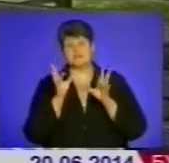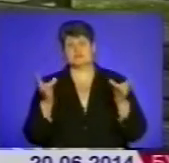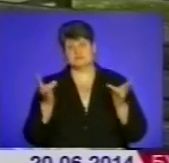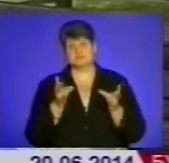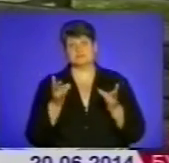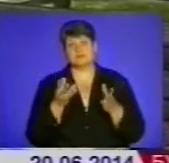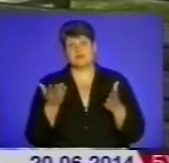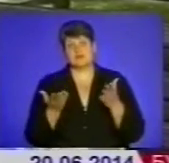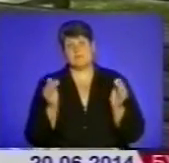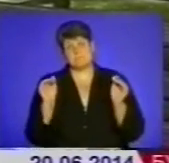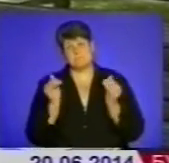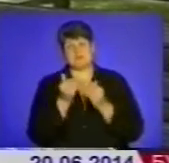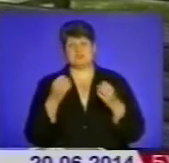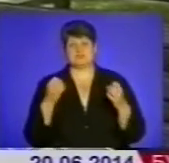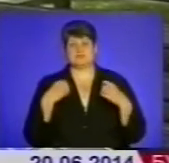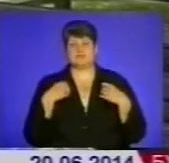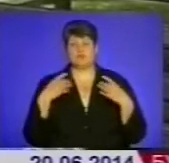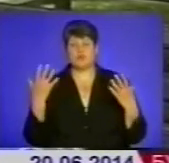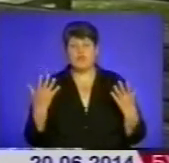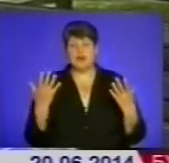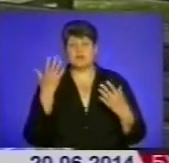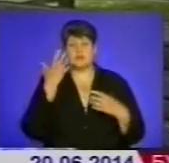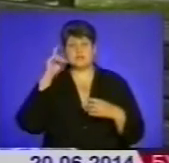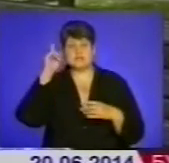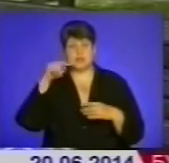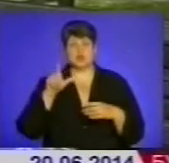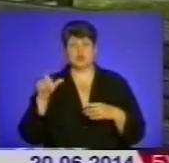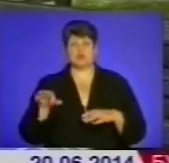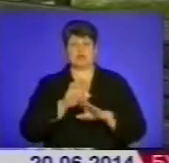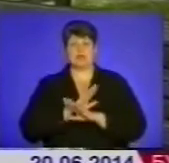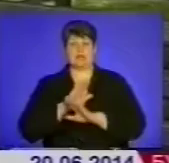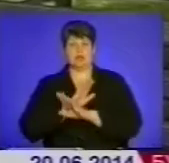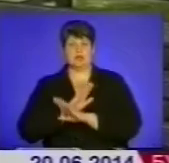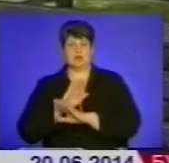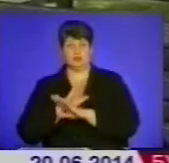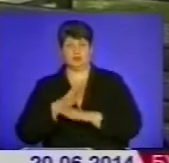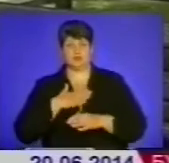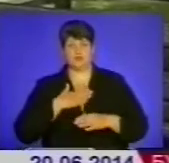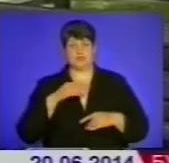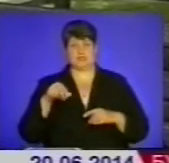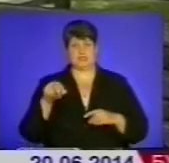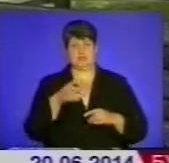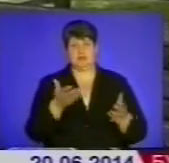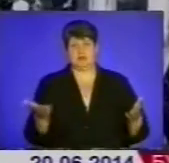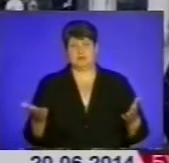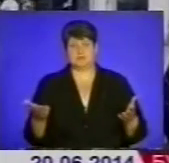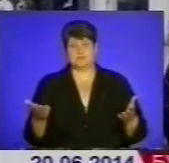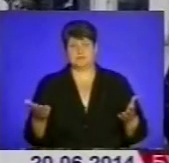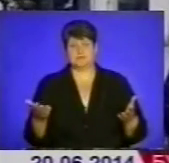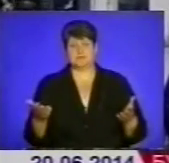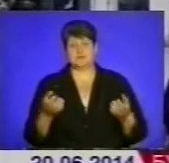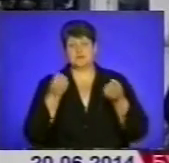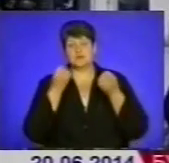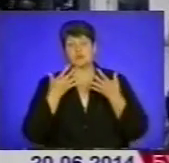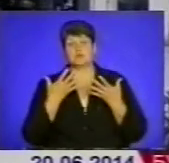святкувати, коли знається, що люди гинуть, гинуть на твоїй землі. Звичайно, що менше старається. Добре,